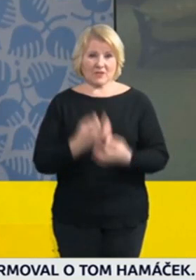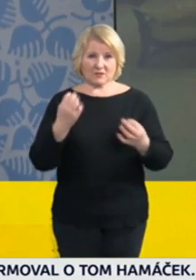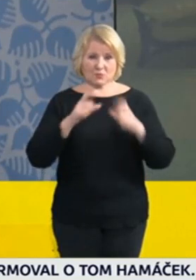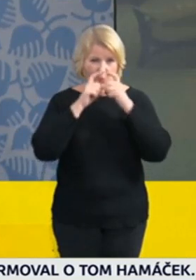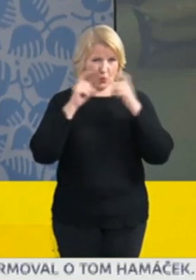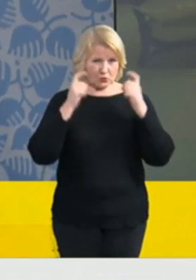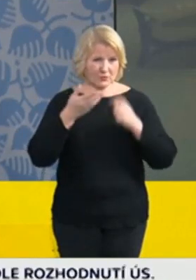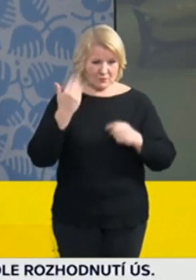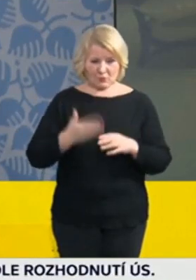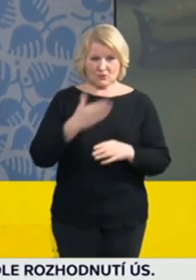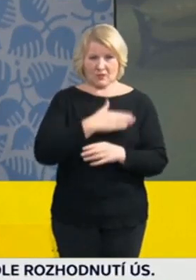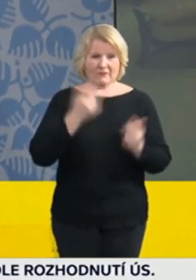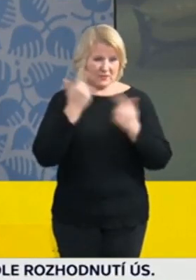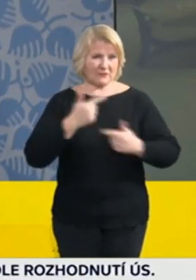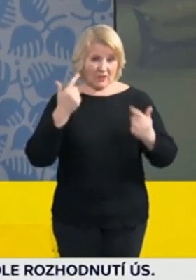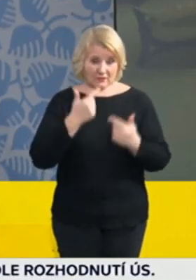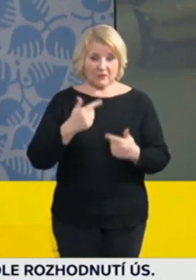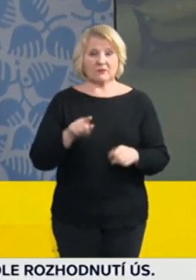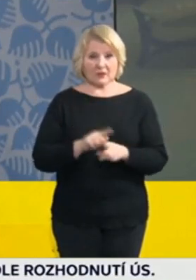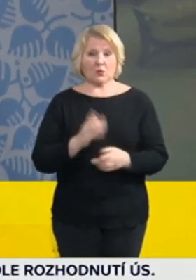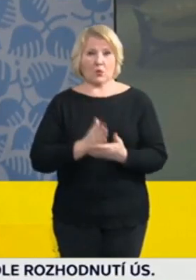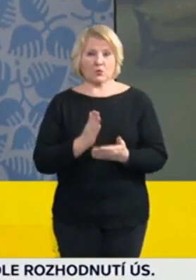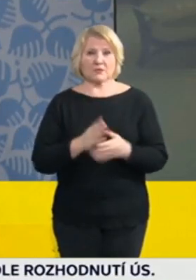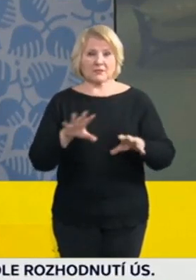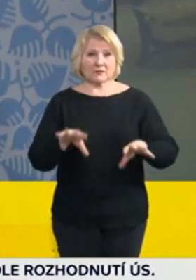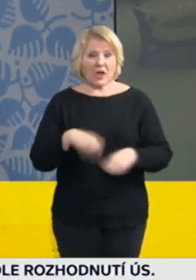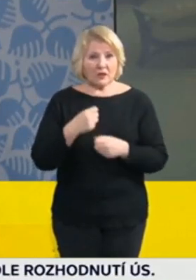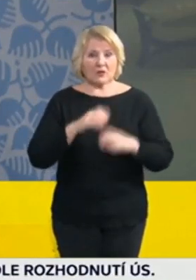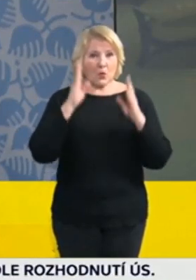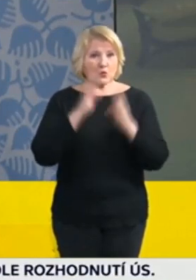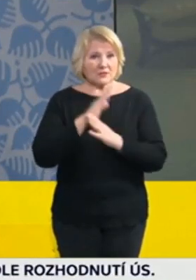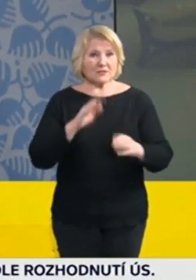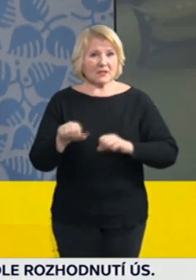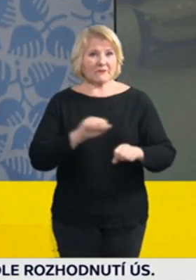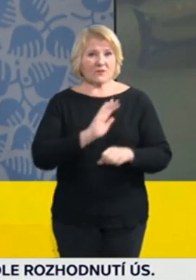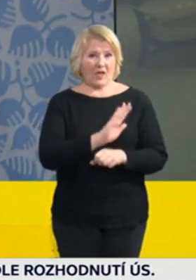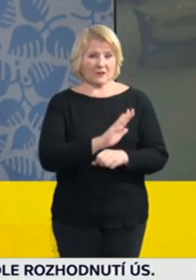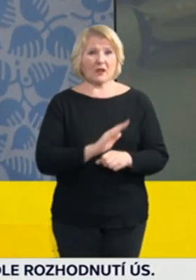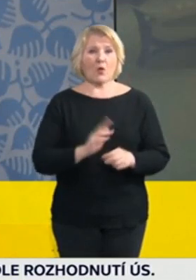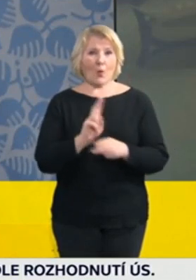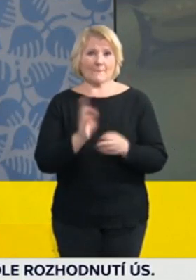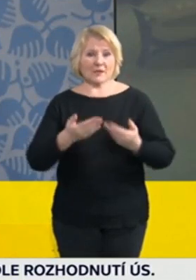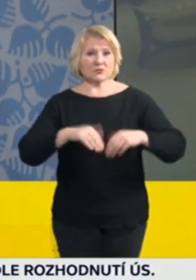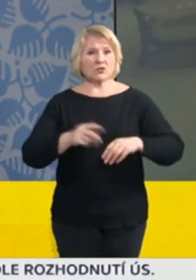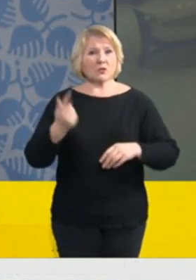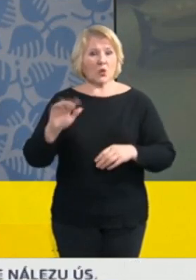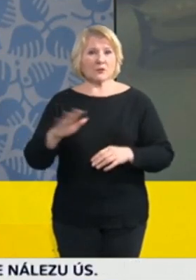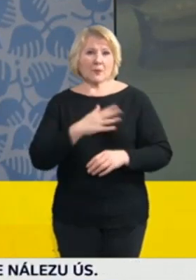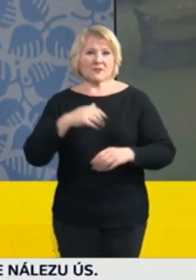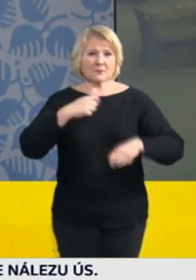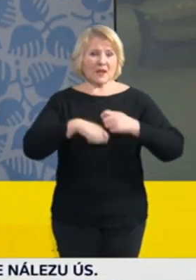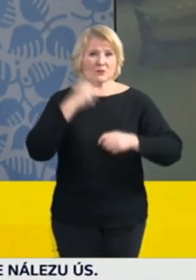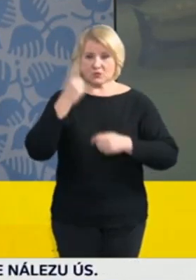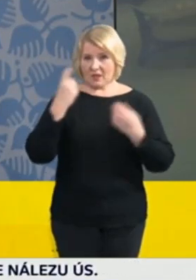hovořil, tak také bylo schváleno usnesením vlády opatření Ministerstva práce a sociálních věcí, že